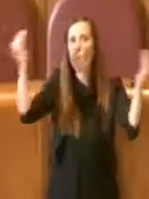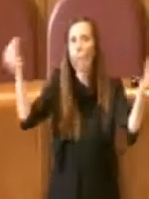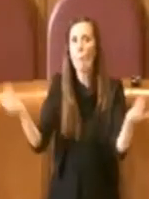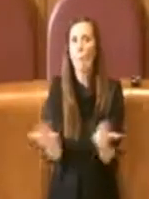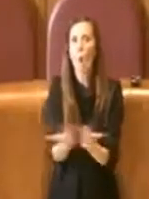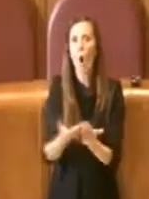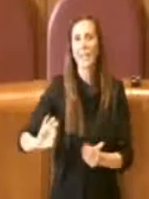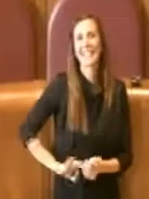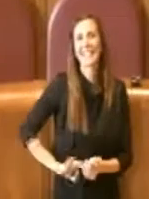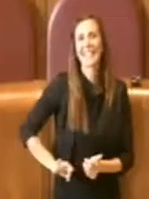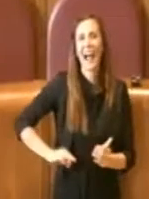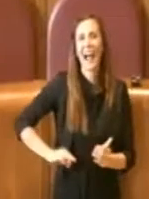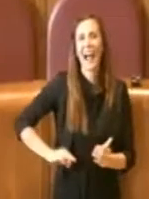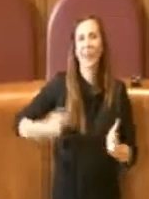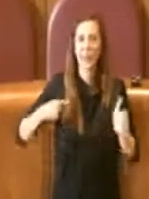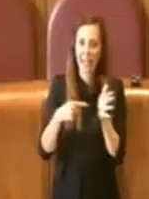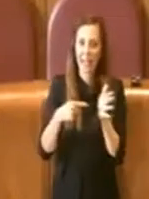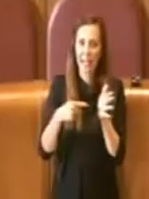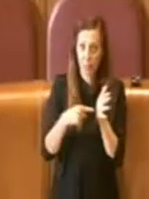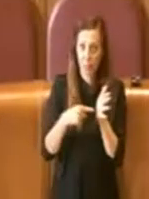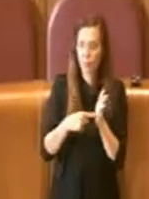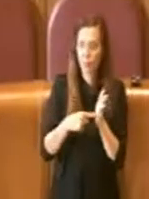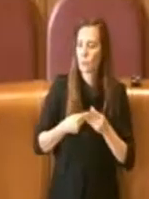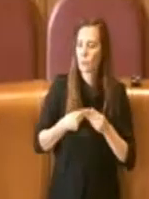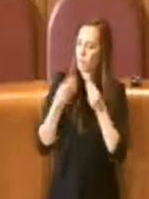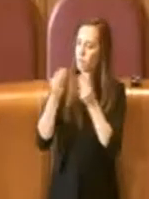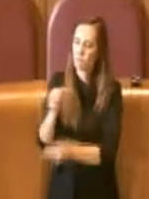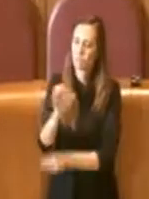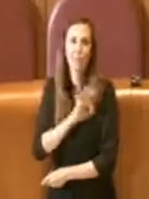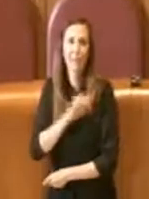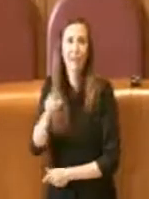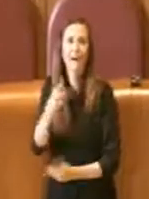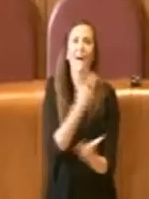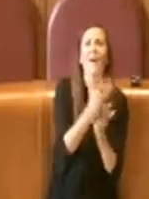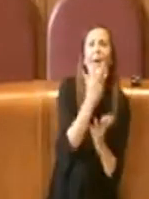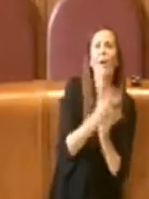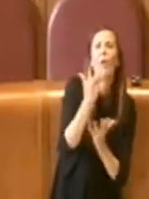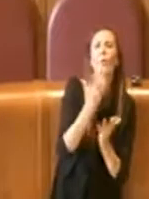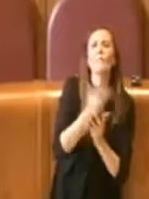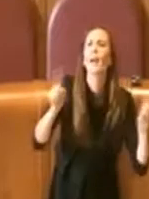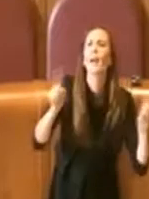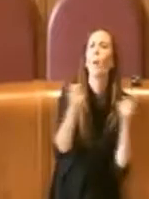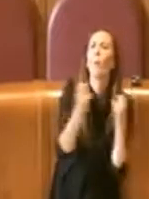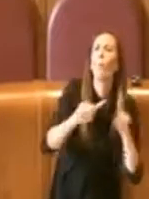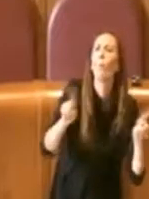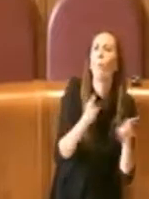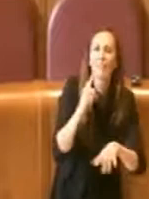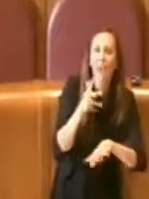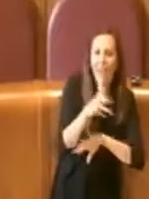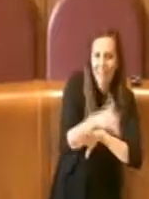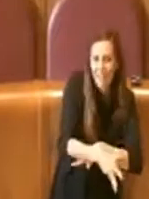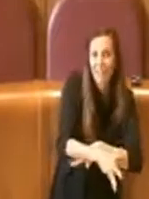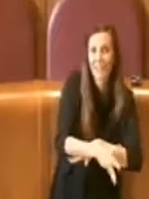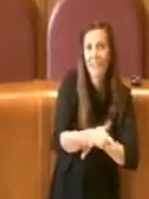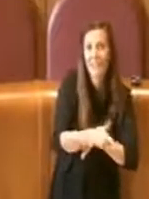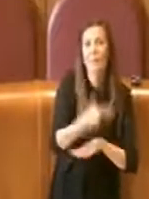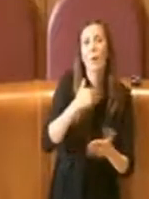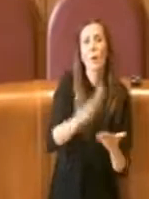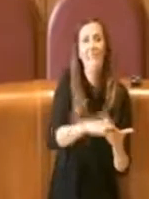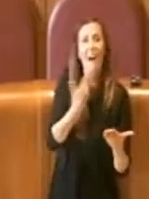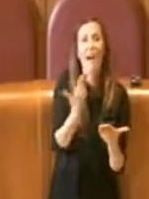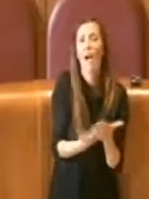Repubblica e letteralmente per aver saputo raccontare con la sua musica storie di valore universale, che dal grande cinema alla